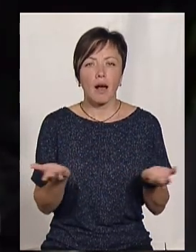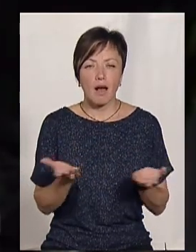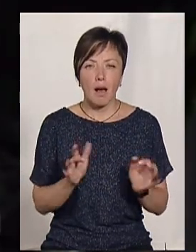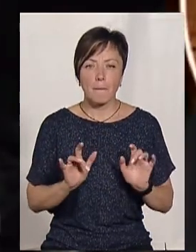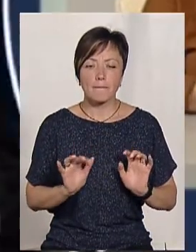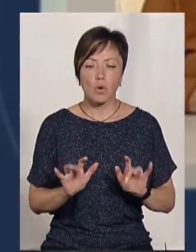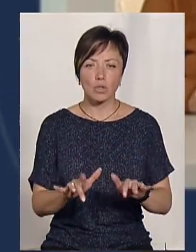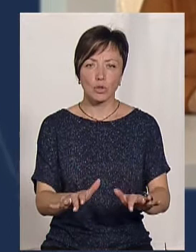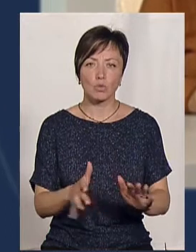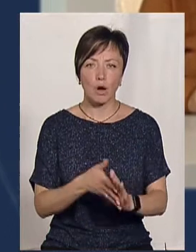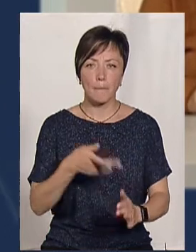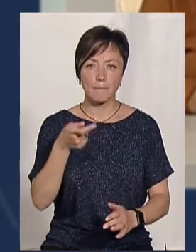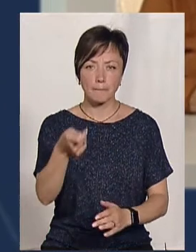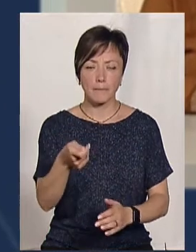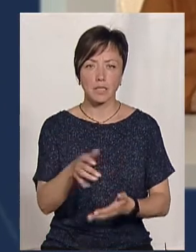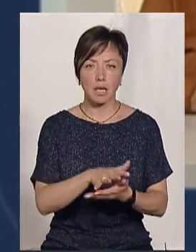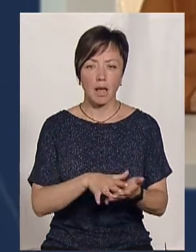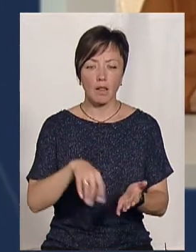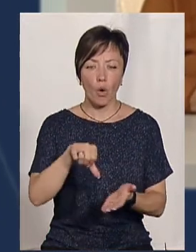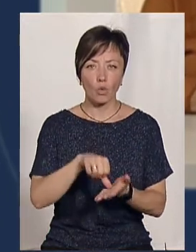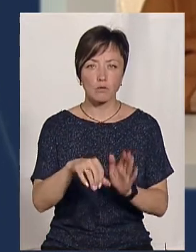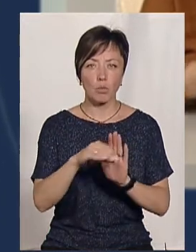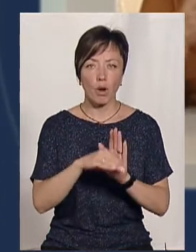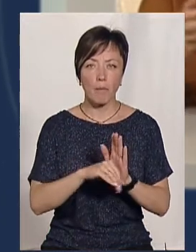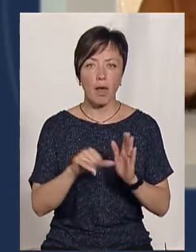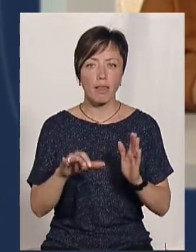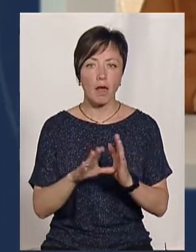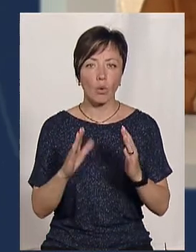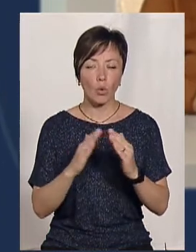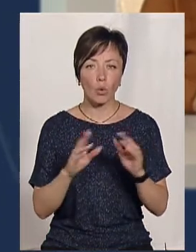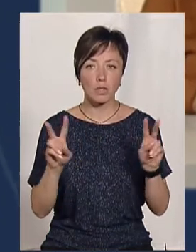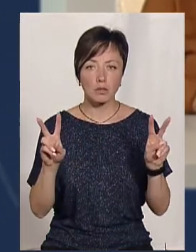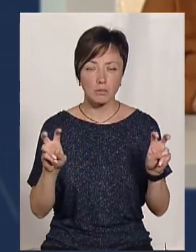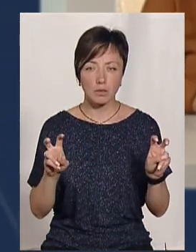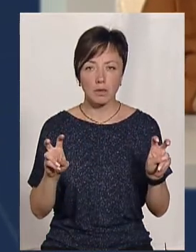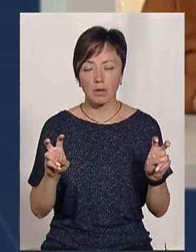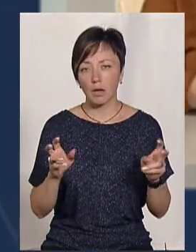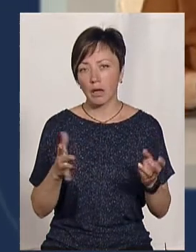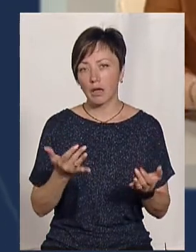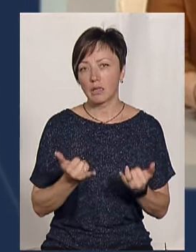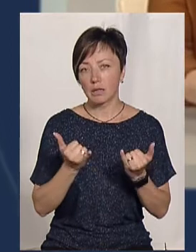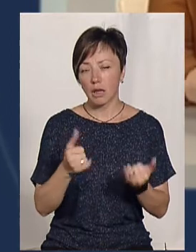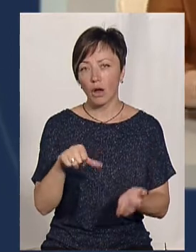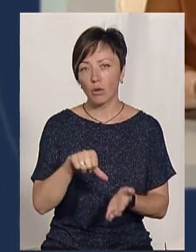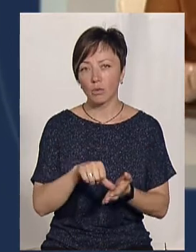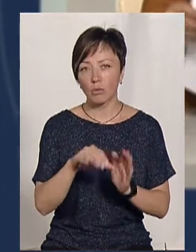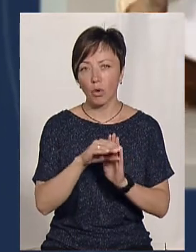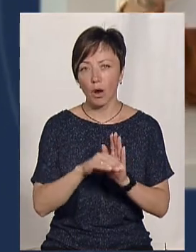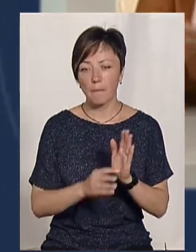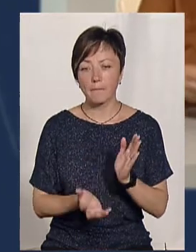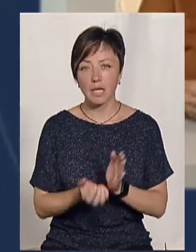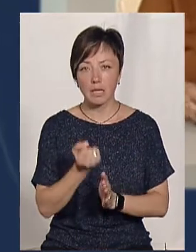подачі заявки на участь у програмі енергодім? Нагадайте нам. Для участі в програмі підтримки